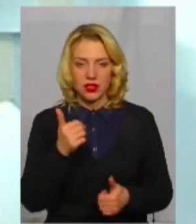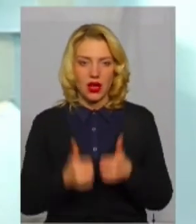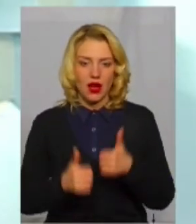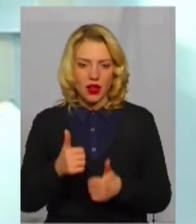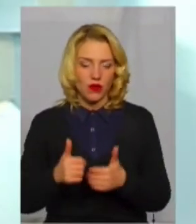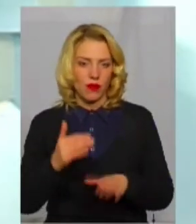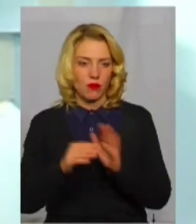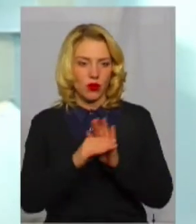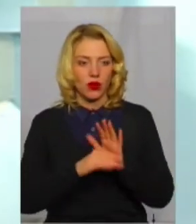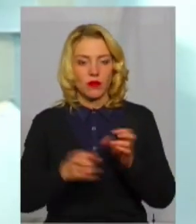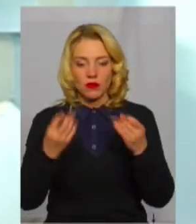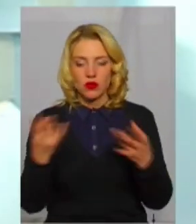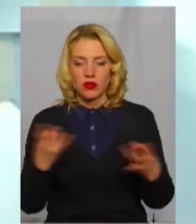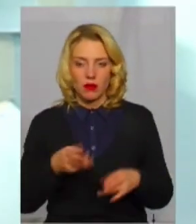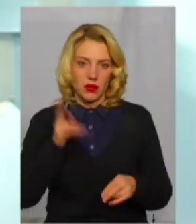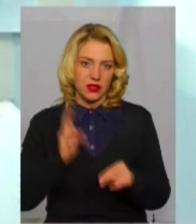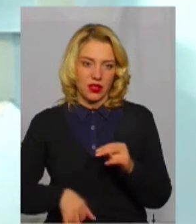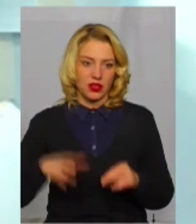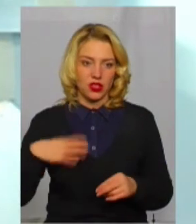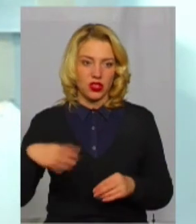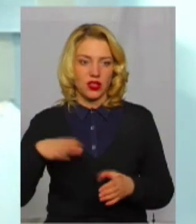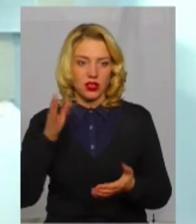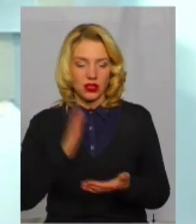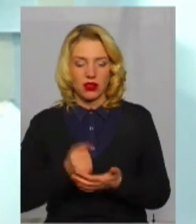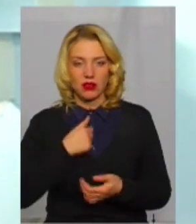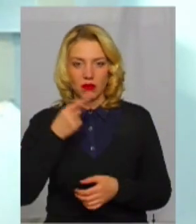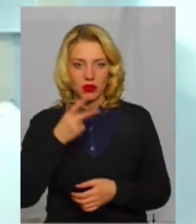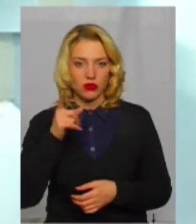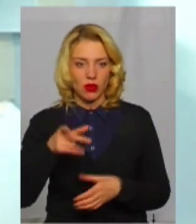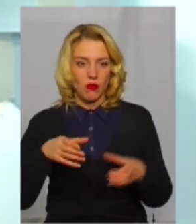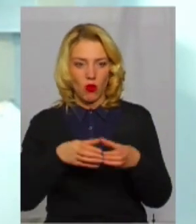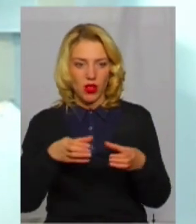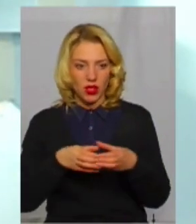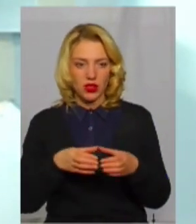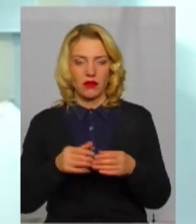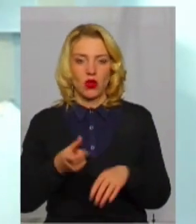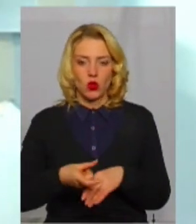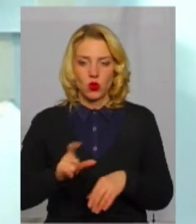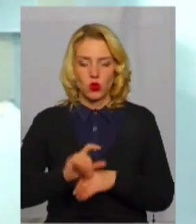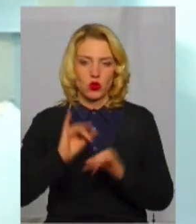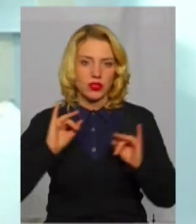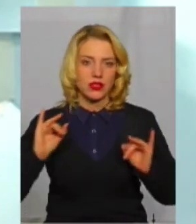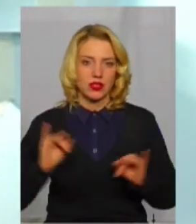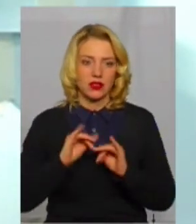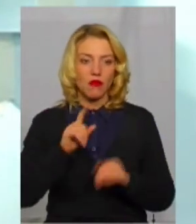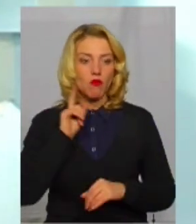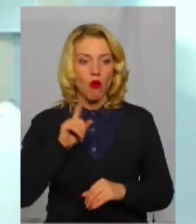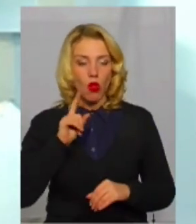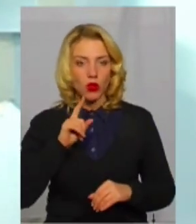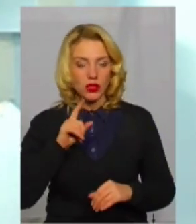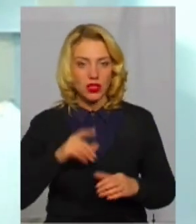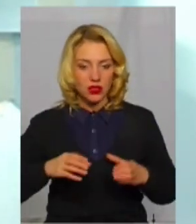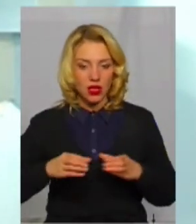просто потрібно перестати чекати. Є, я бачу, там колектив дуже зацікавлений, молодий,